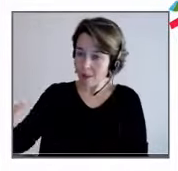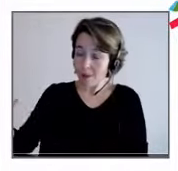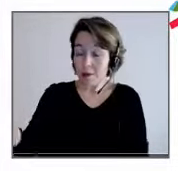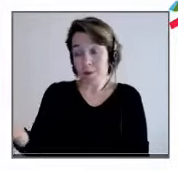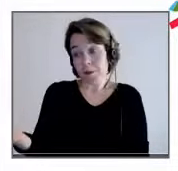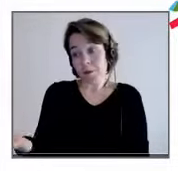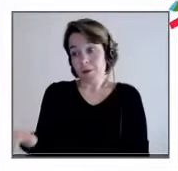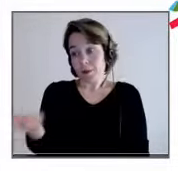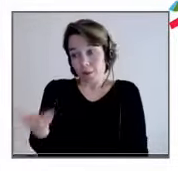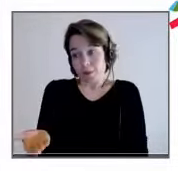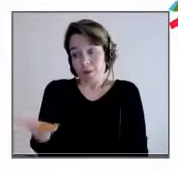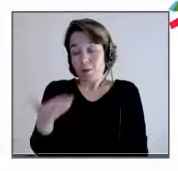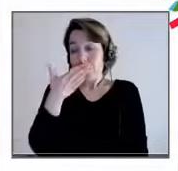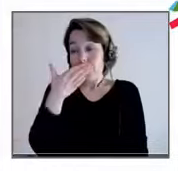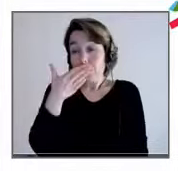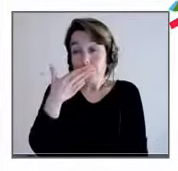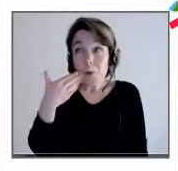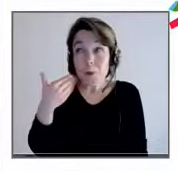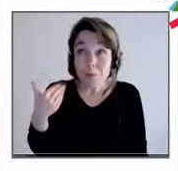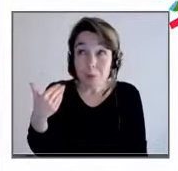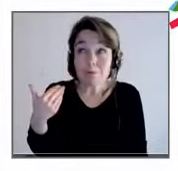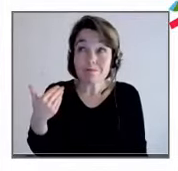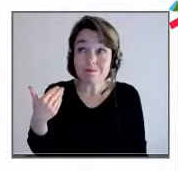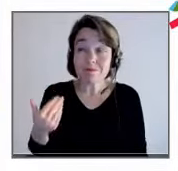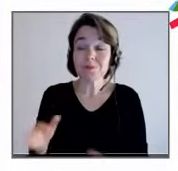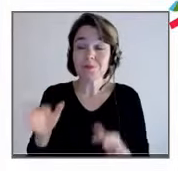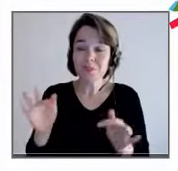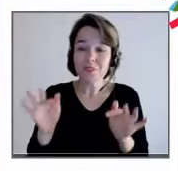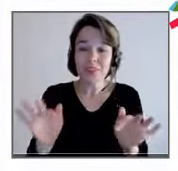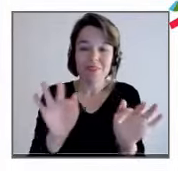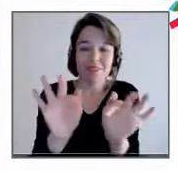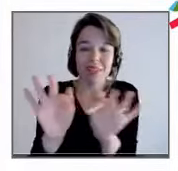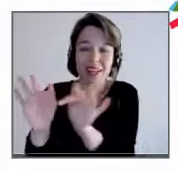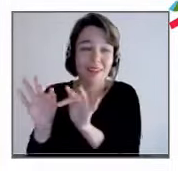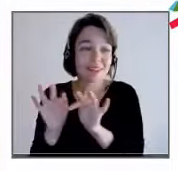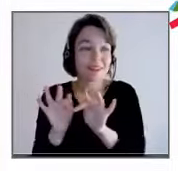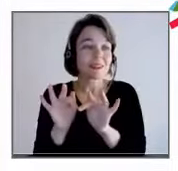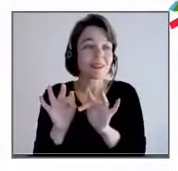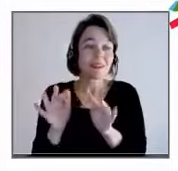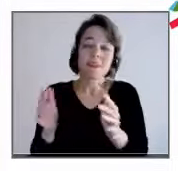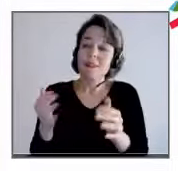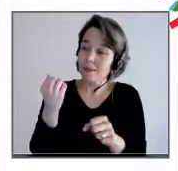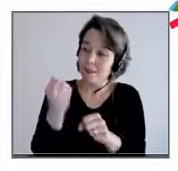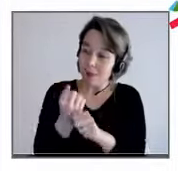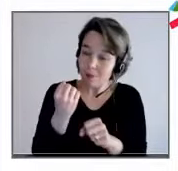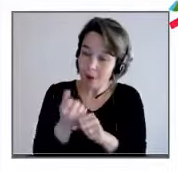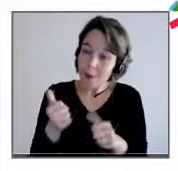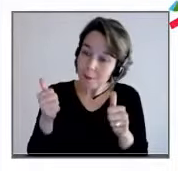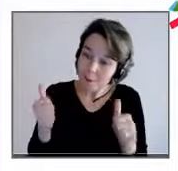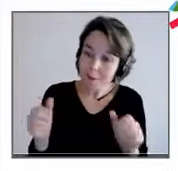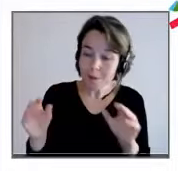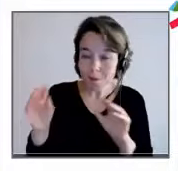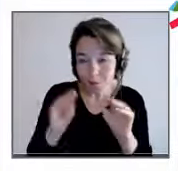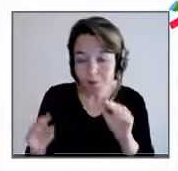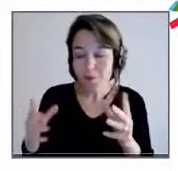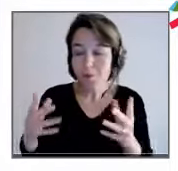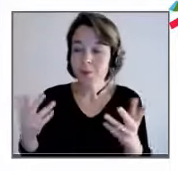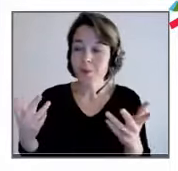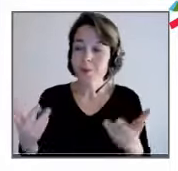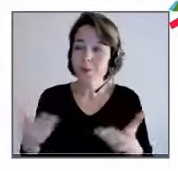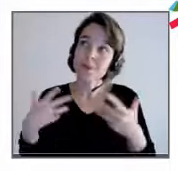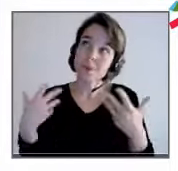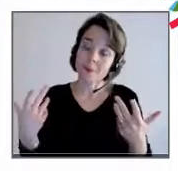la fraternité qui va avec ? C'est-à-dire le fait que faire bien son travail, ce soit de plus en plus un exercice collectif